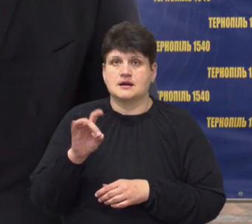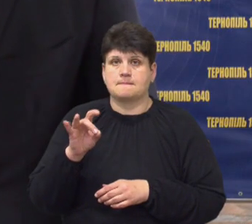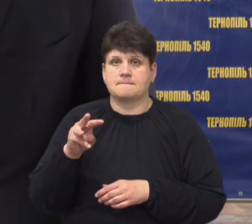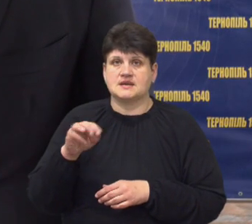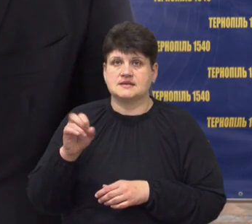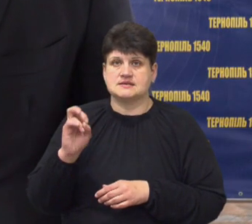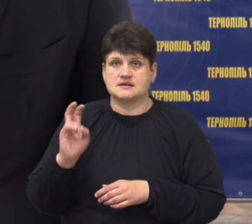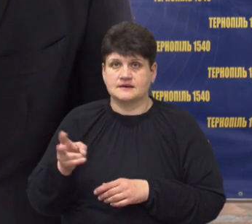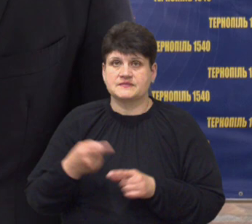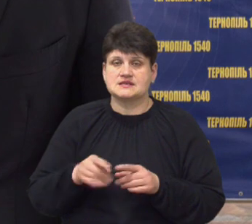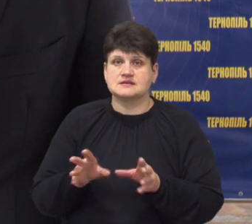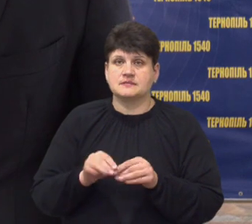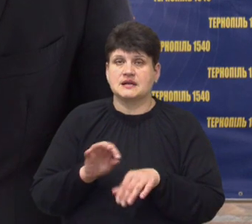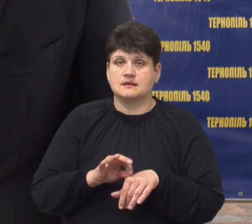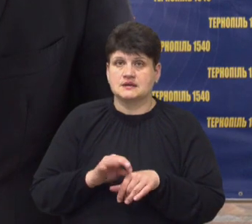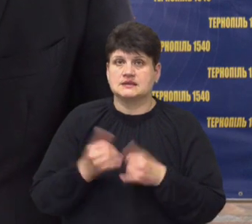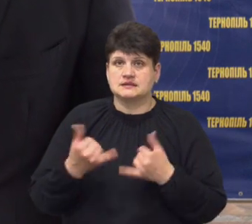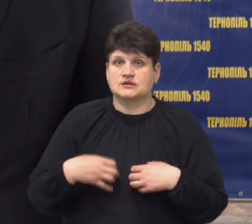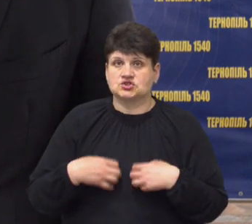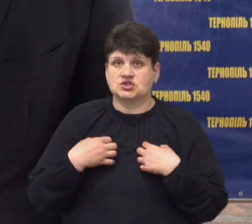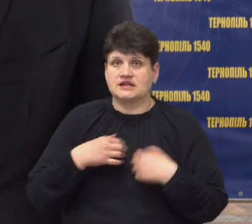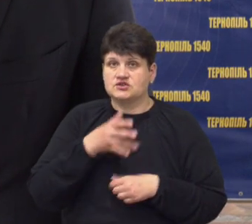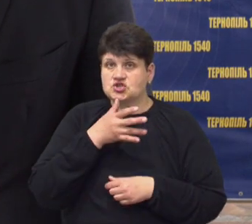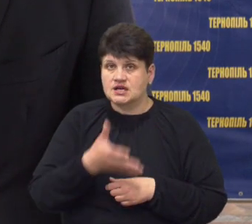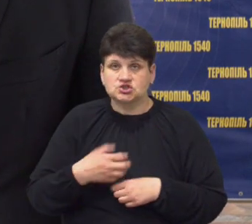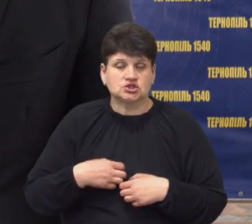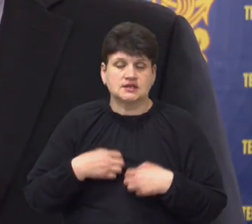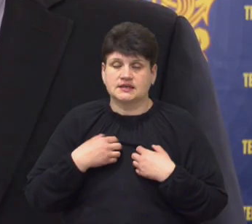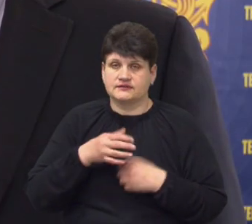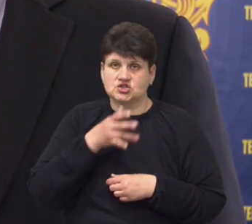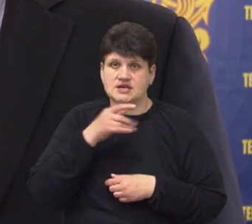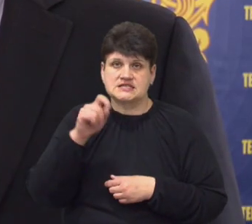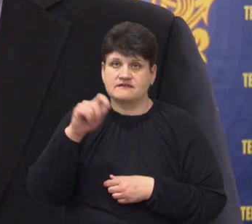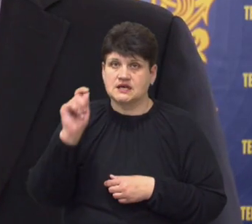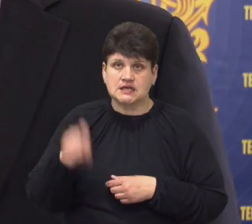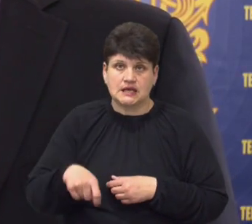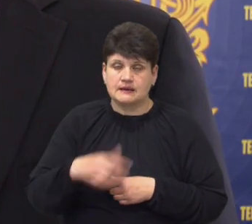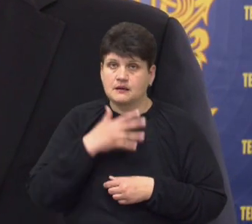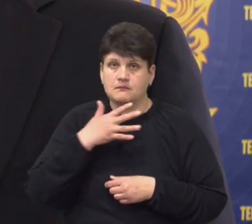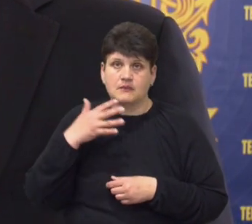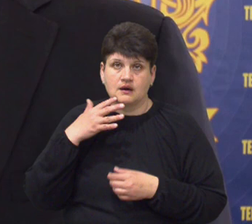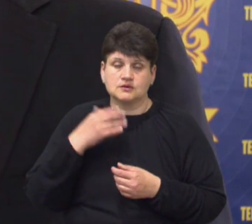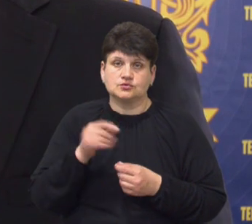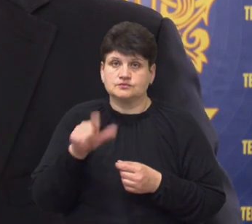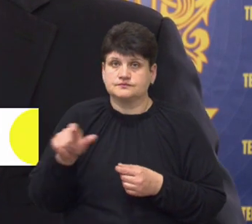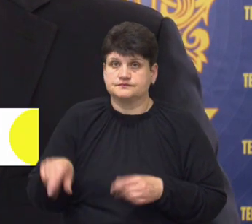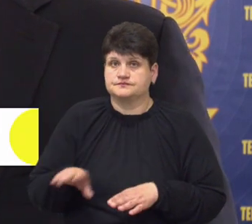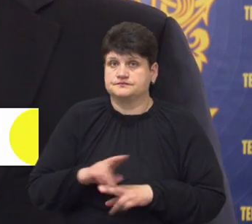спільний біл. Зараз у нас дуже жахливий час війни. Багато цивільних жертв, багато